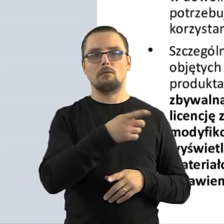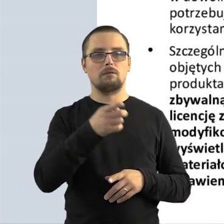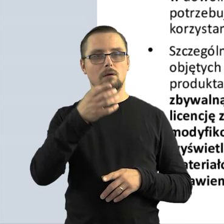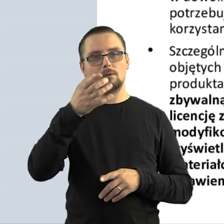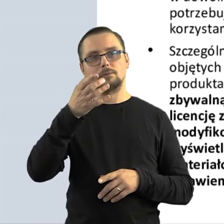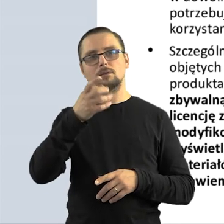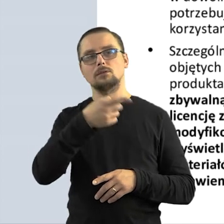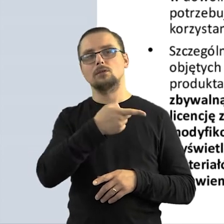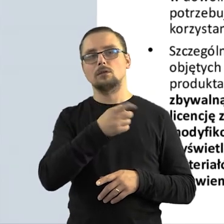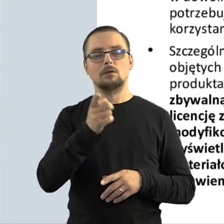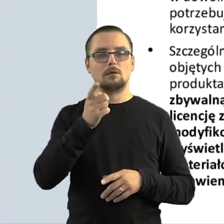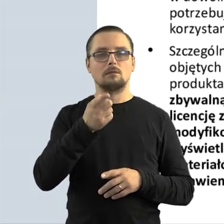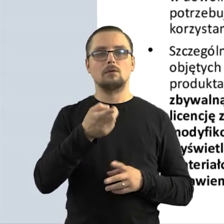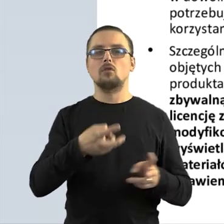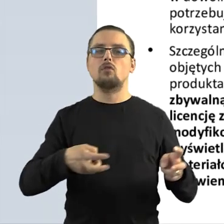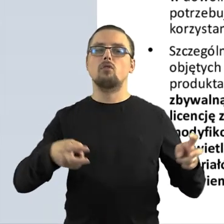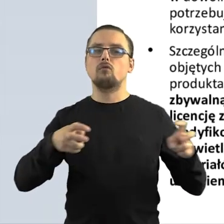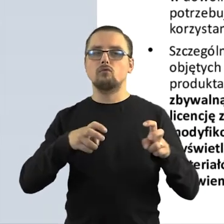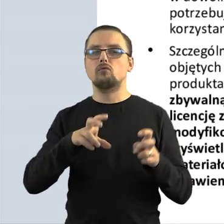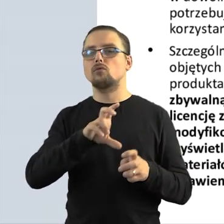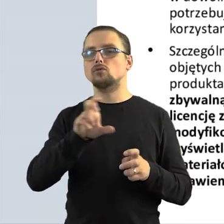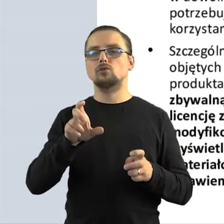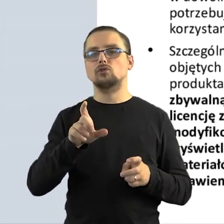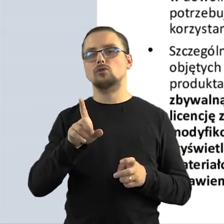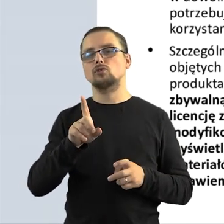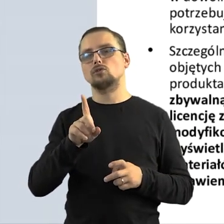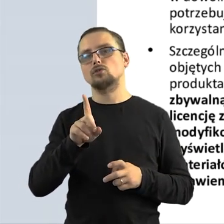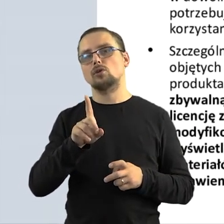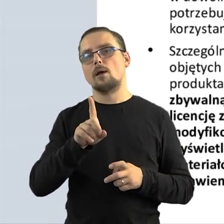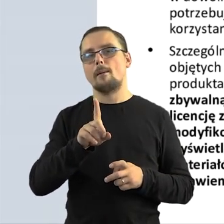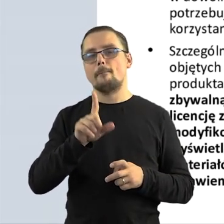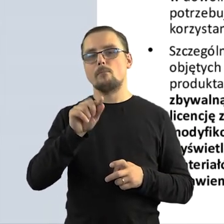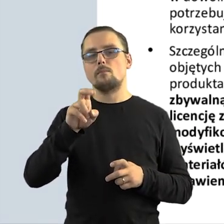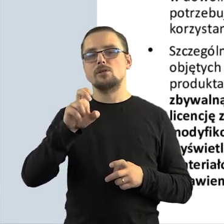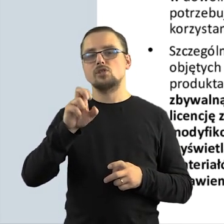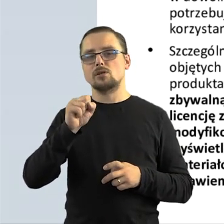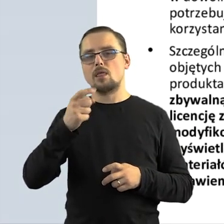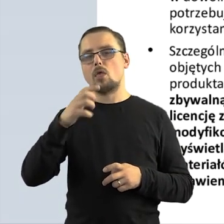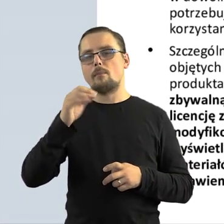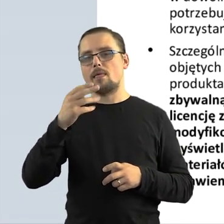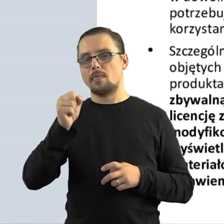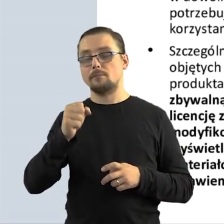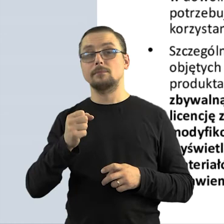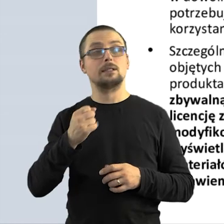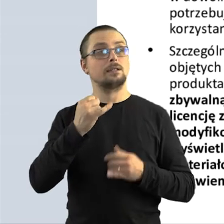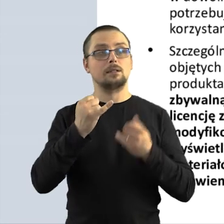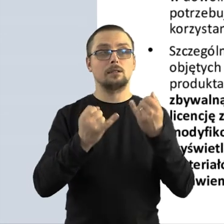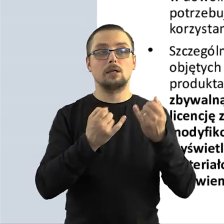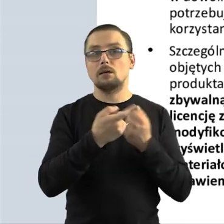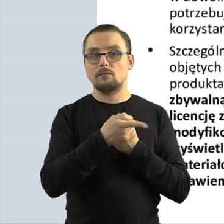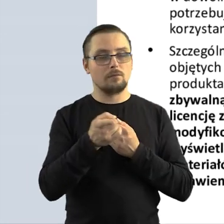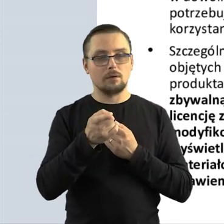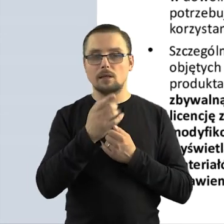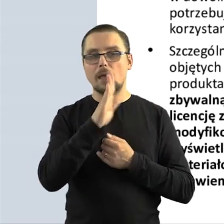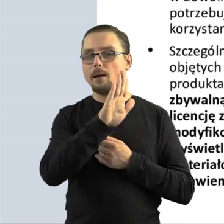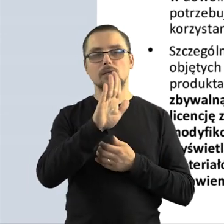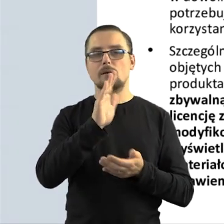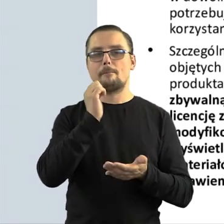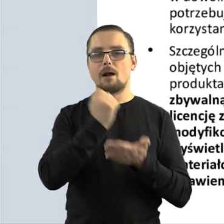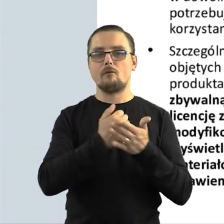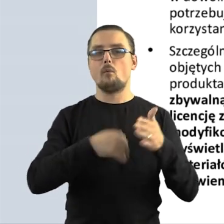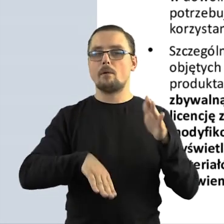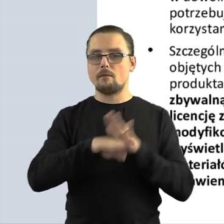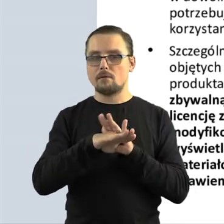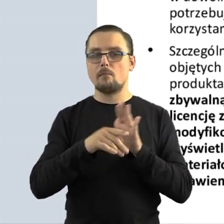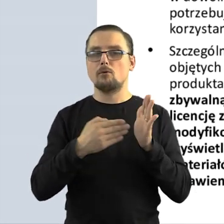czy mogą Państwo, czy są sami twórcami, czy to jest w domenie publicznym. Jeśli tak, to w porządku. Jeśli nie, no to tu się